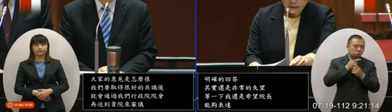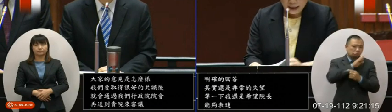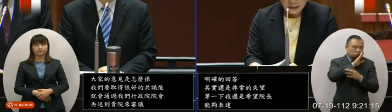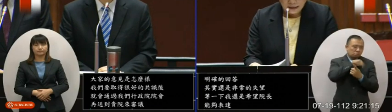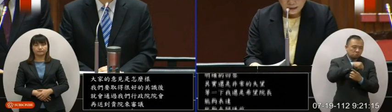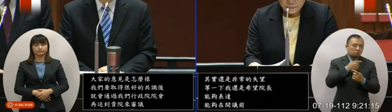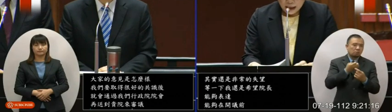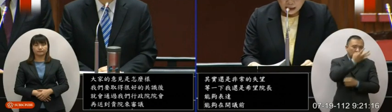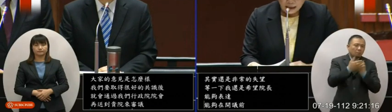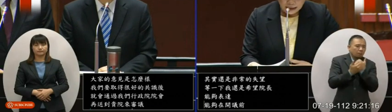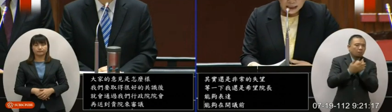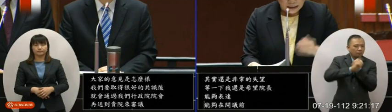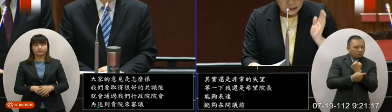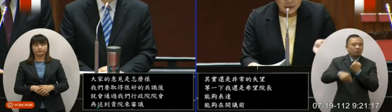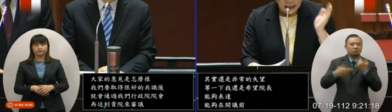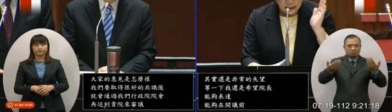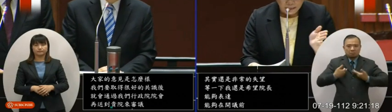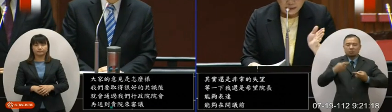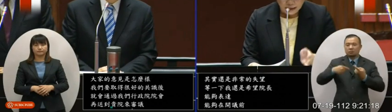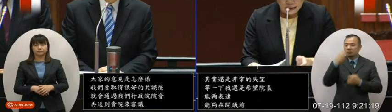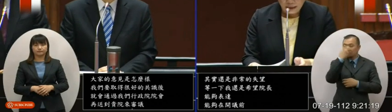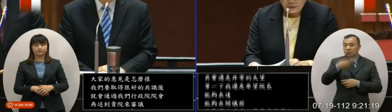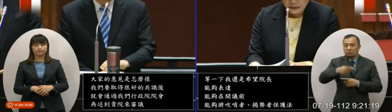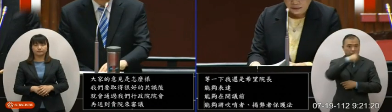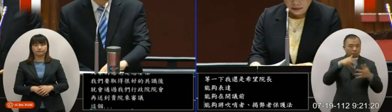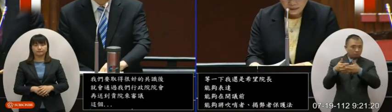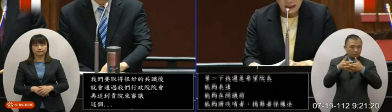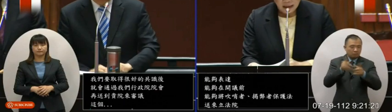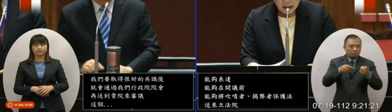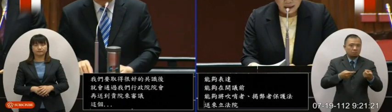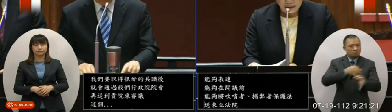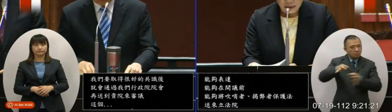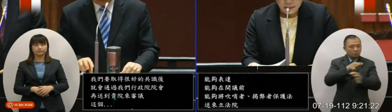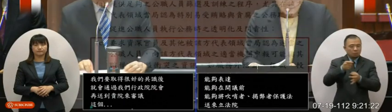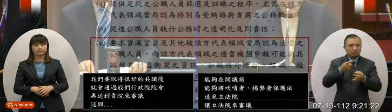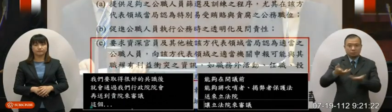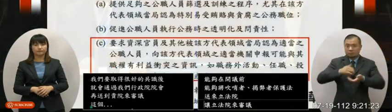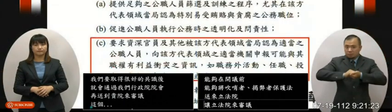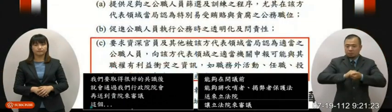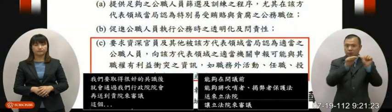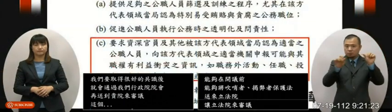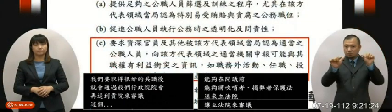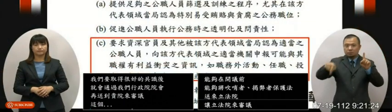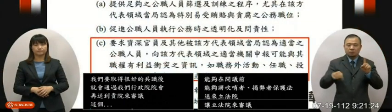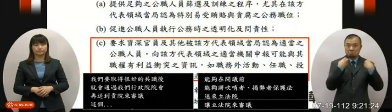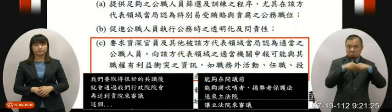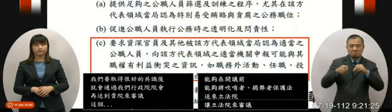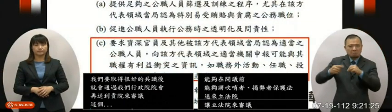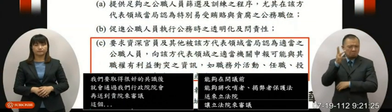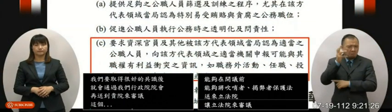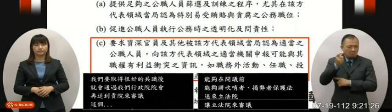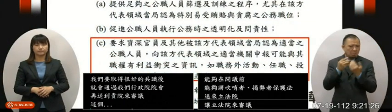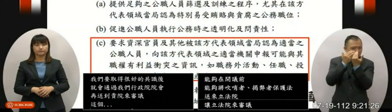立法院来审议那院长继续在台美贸易协定五之五的重点也就是跟不法官说不法馈赠最有